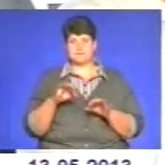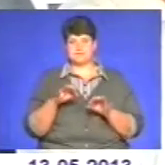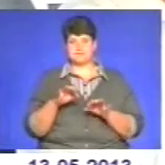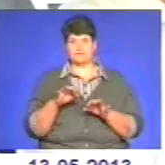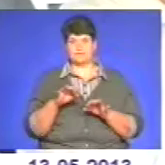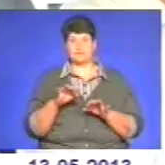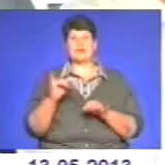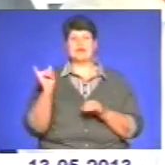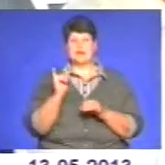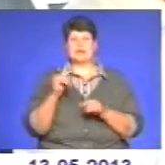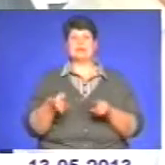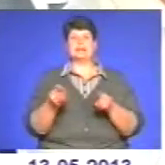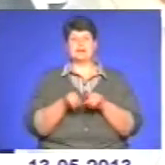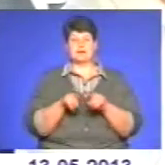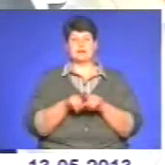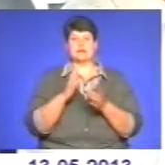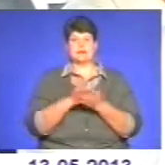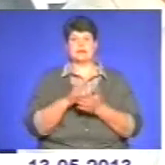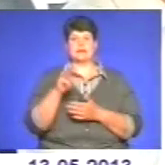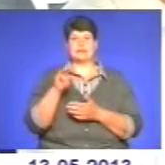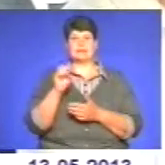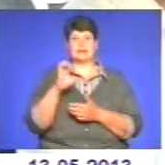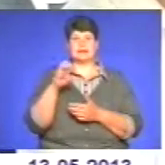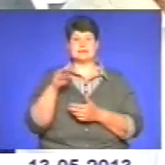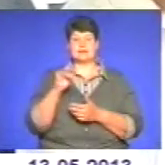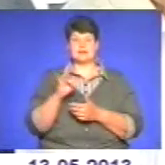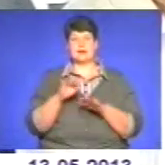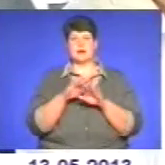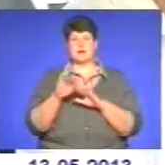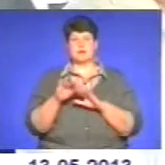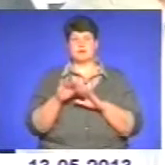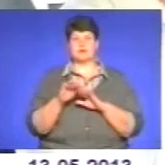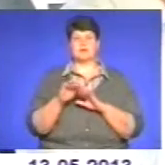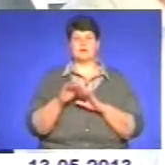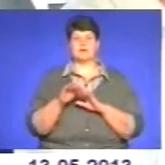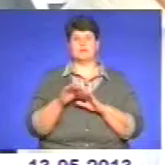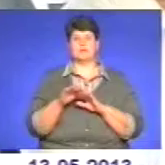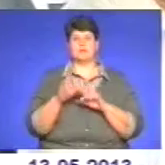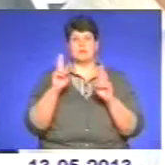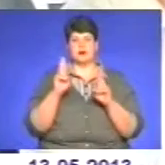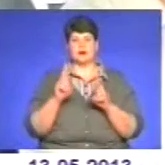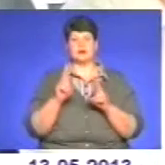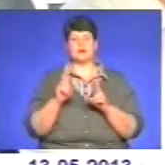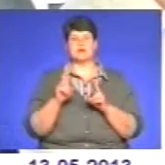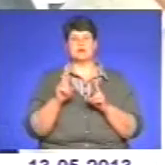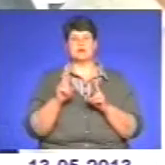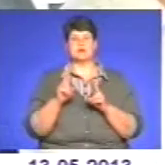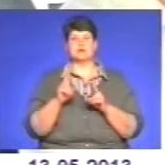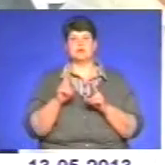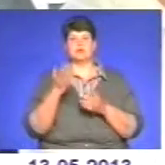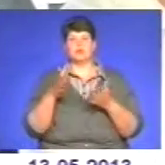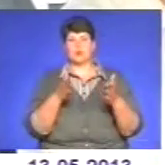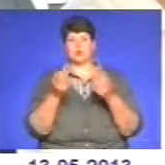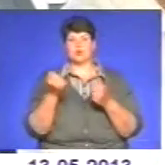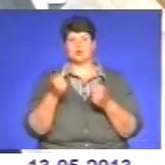І також йде тестування на рівень знань правил дорожнього руху, важливо, інакше людина не сяде за кермо. Після цього,